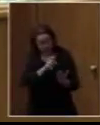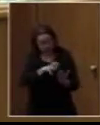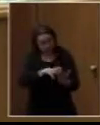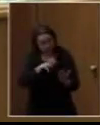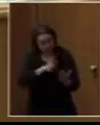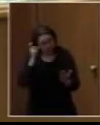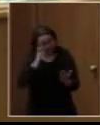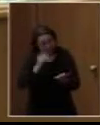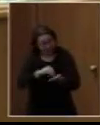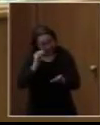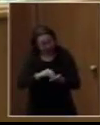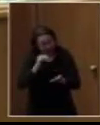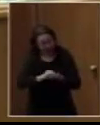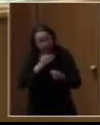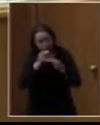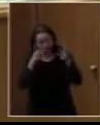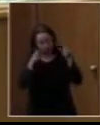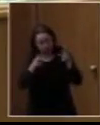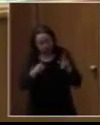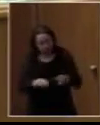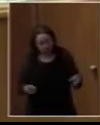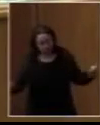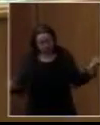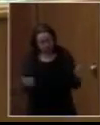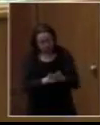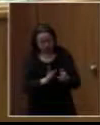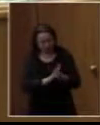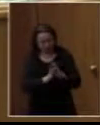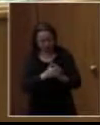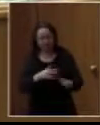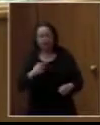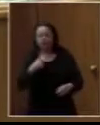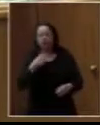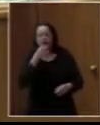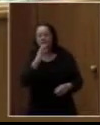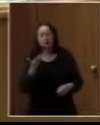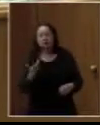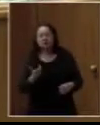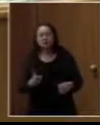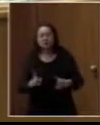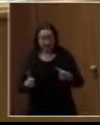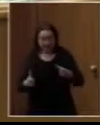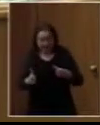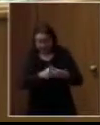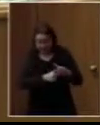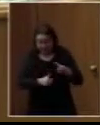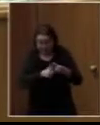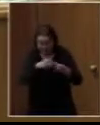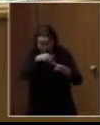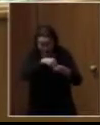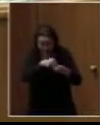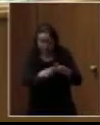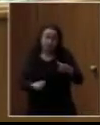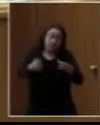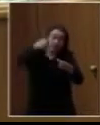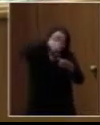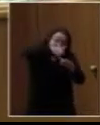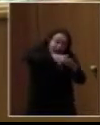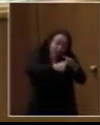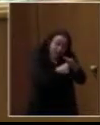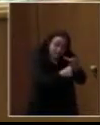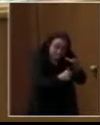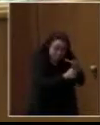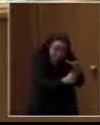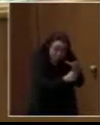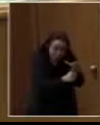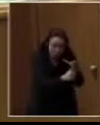Εγώ θα μιλήσω για τη μειονότητα της μειονότητας κυρίως Για τους κινητικά αναπήρους Ανάπηρους ανάπηρους που έχουν πρόβλημα